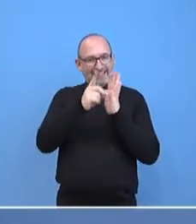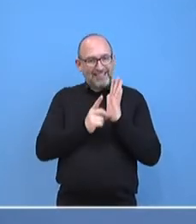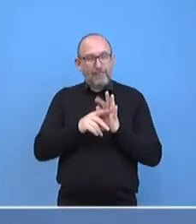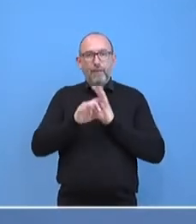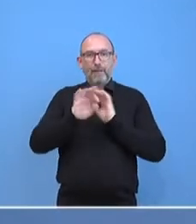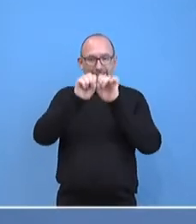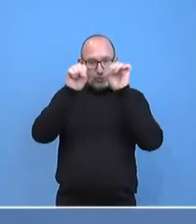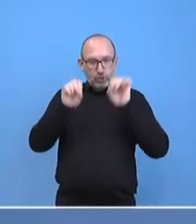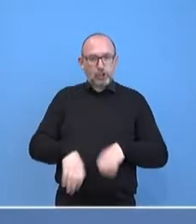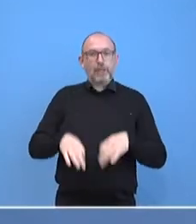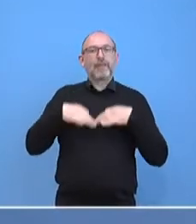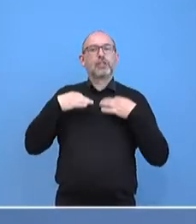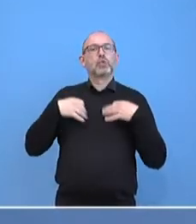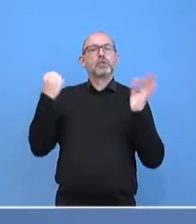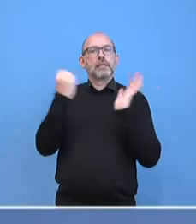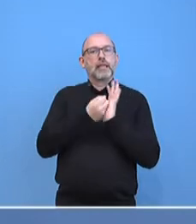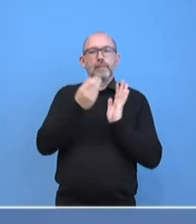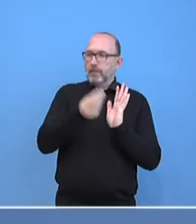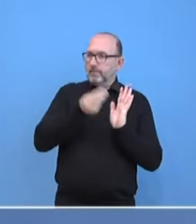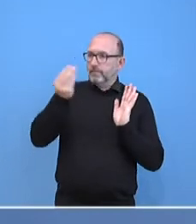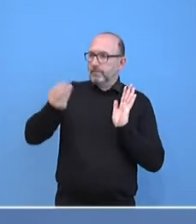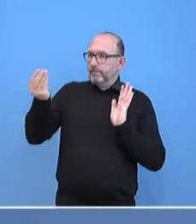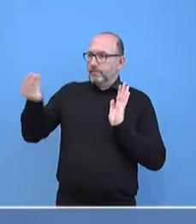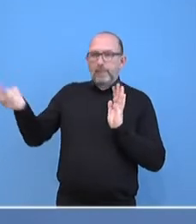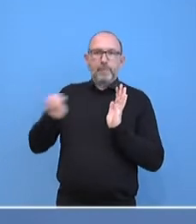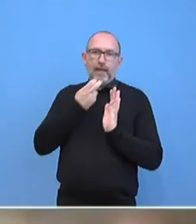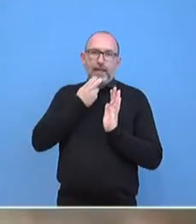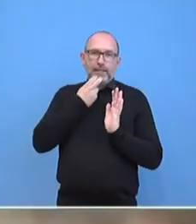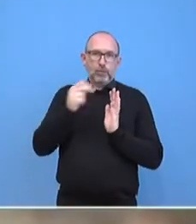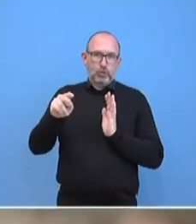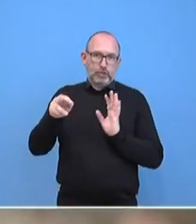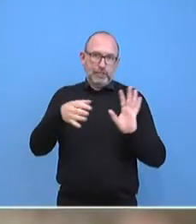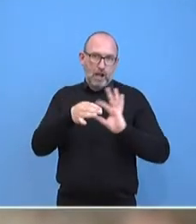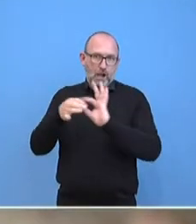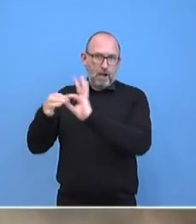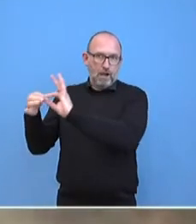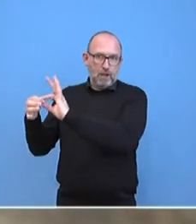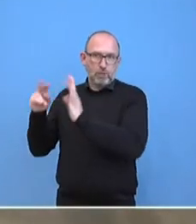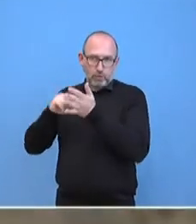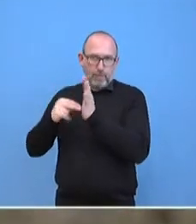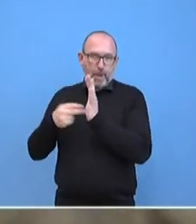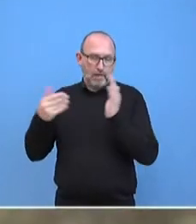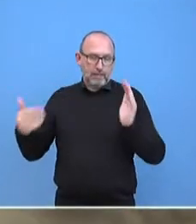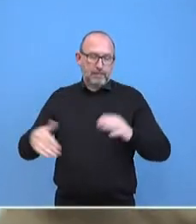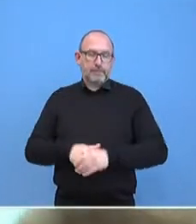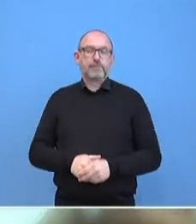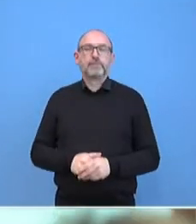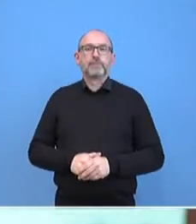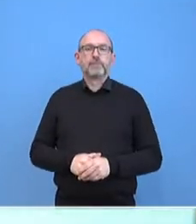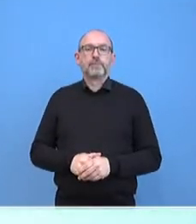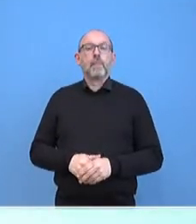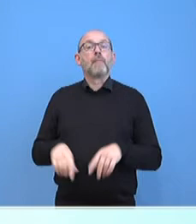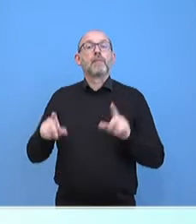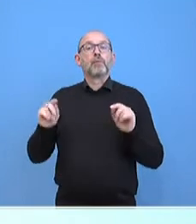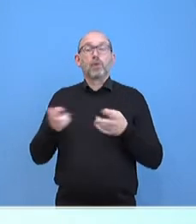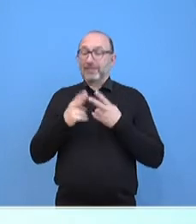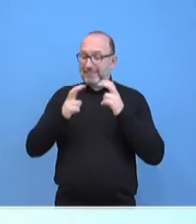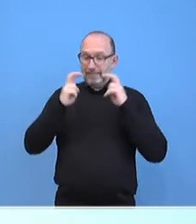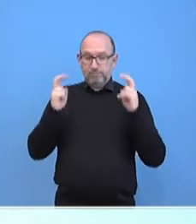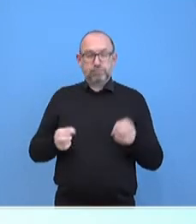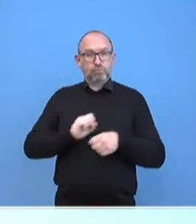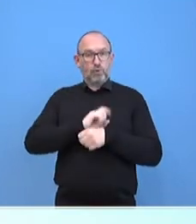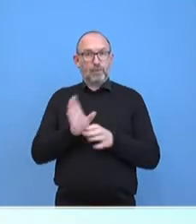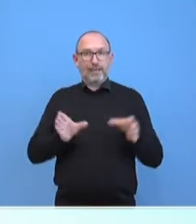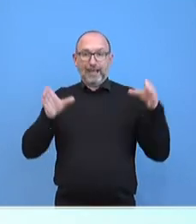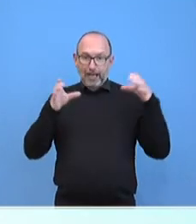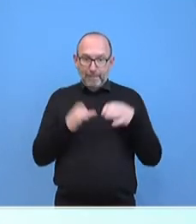an die Gesundheitsämter auf elektronischem, digitalem Wege vorsehen wird. Also eine Sitzung des Corona-Kabinetts,